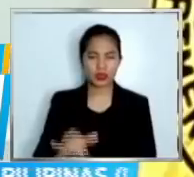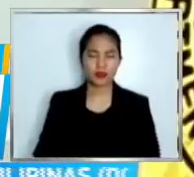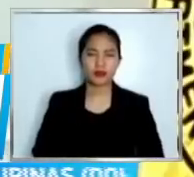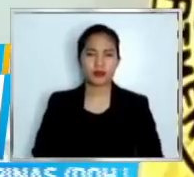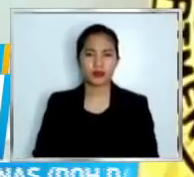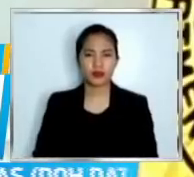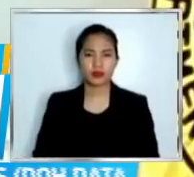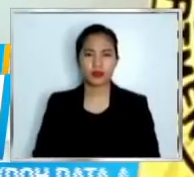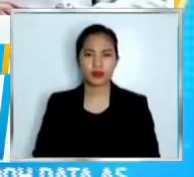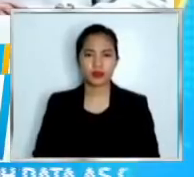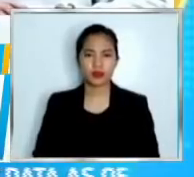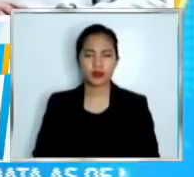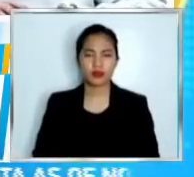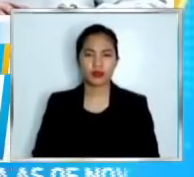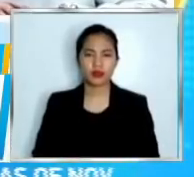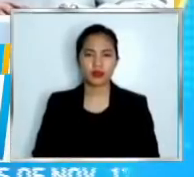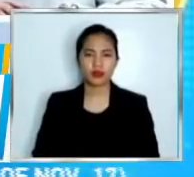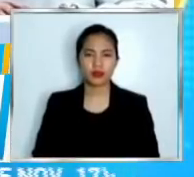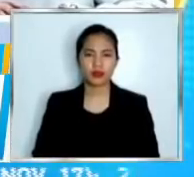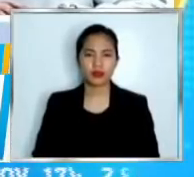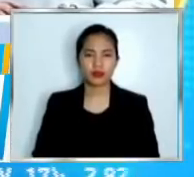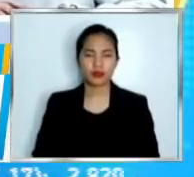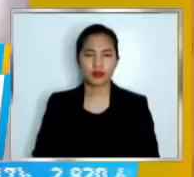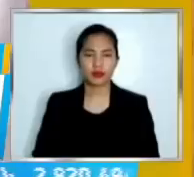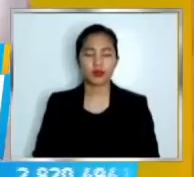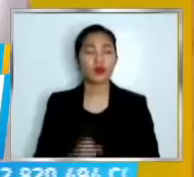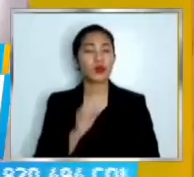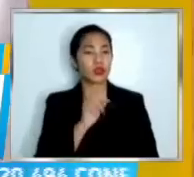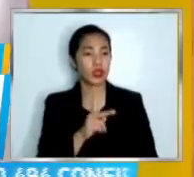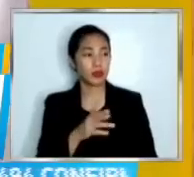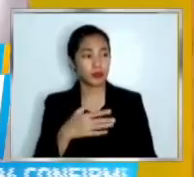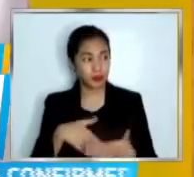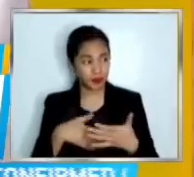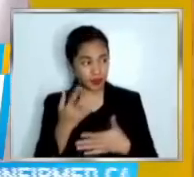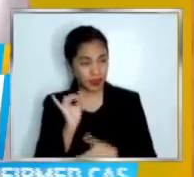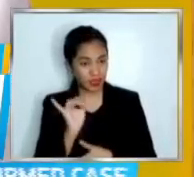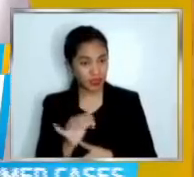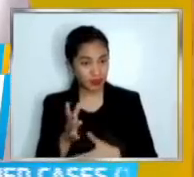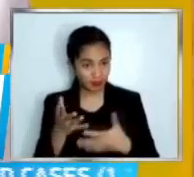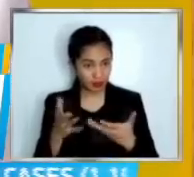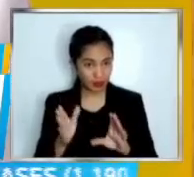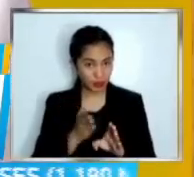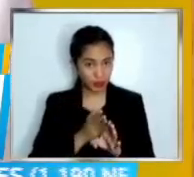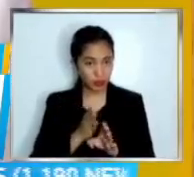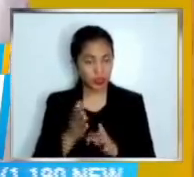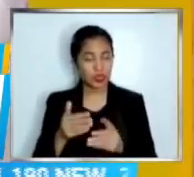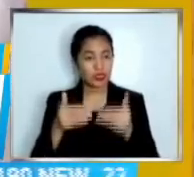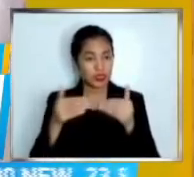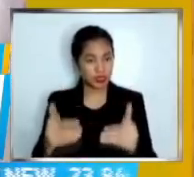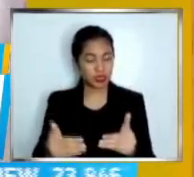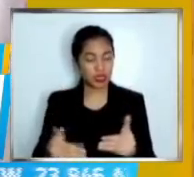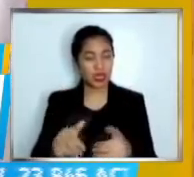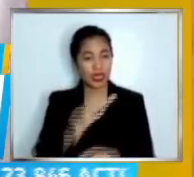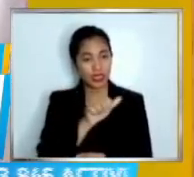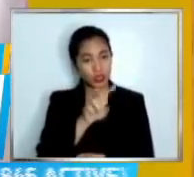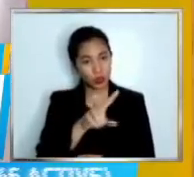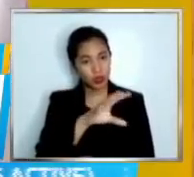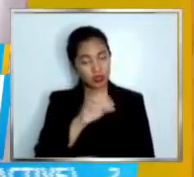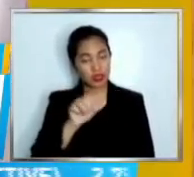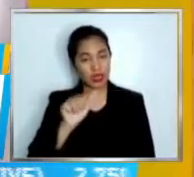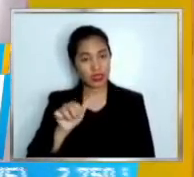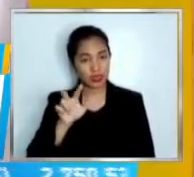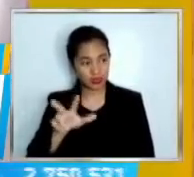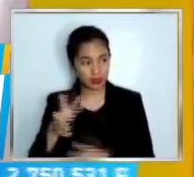by end of next week. Okay, and then after that diretso na ho ba sa A2 at A3 na ang pagbibigay po ng booster shot?